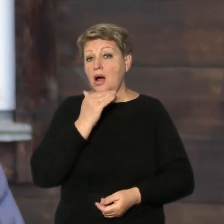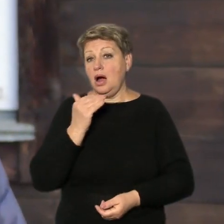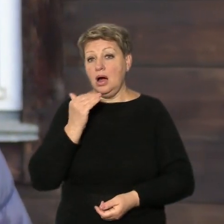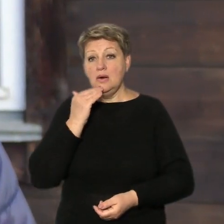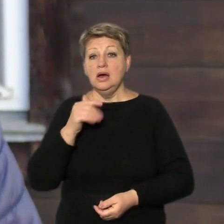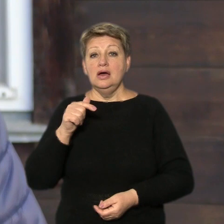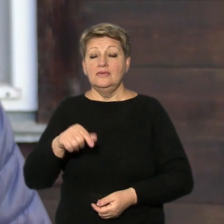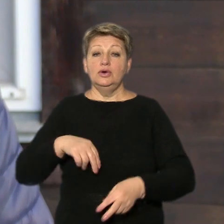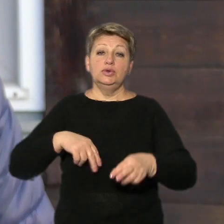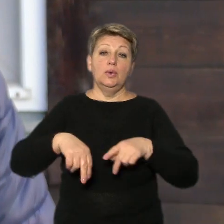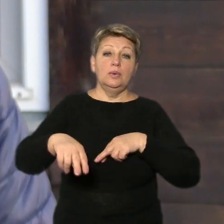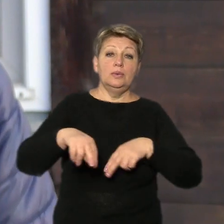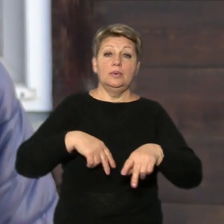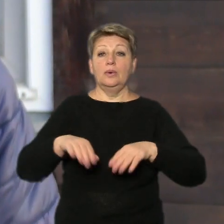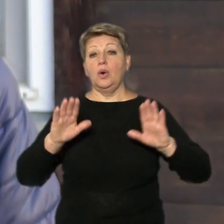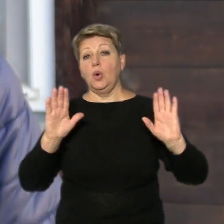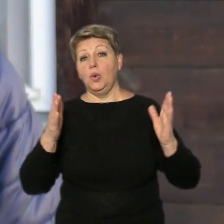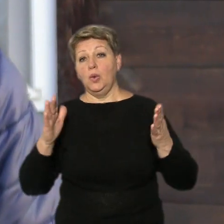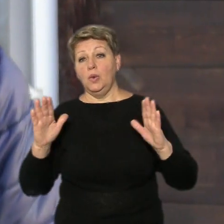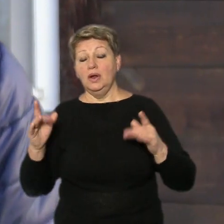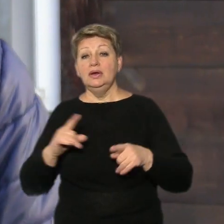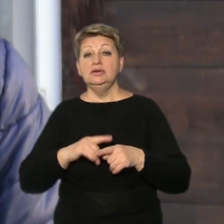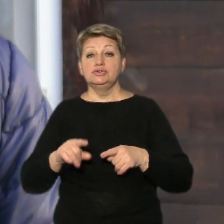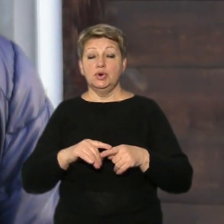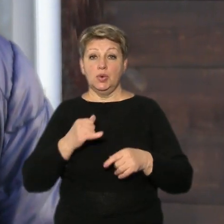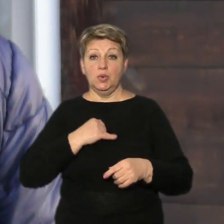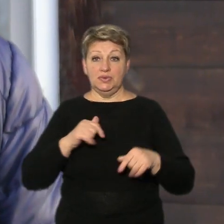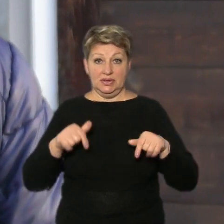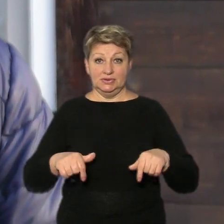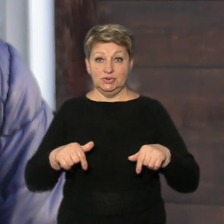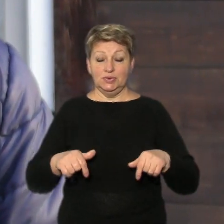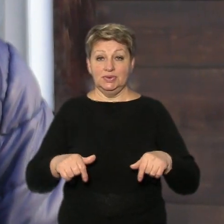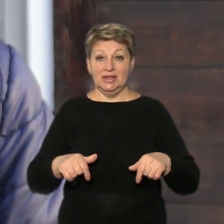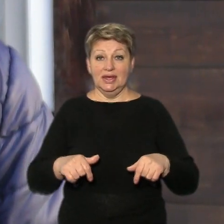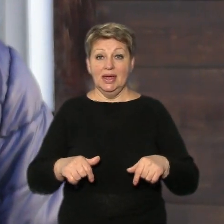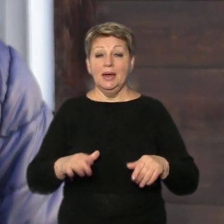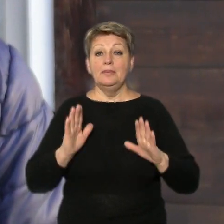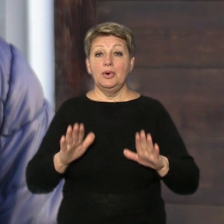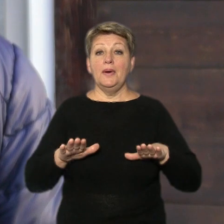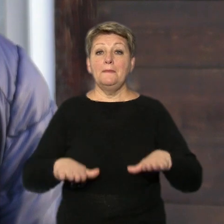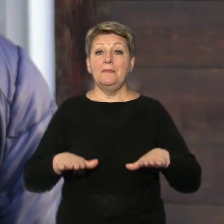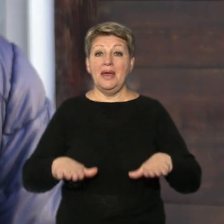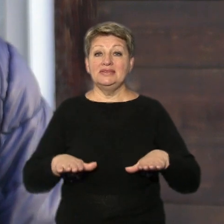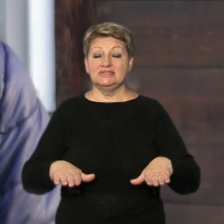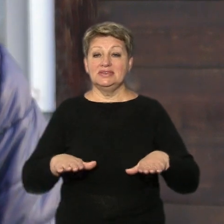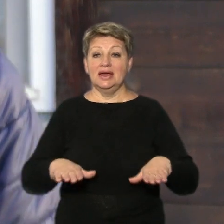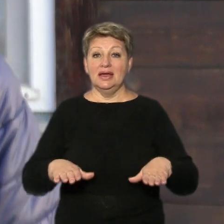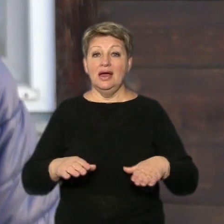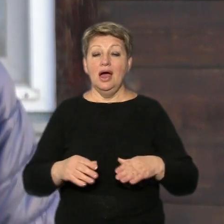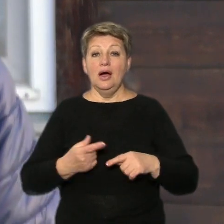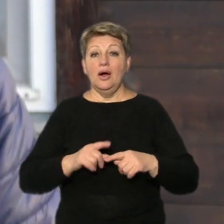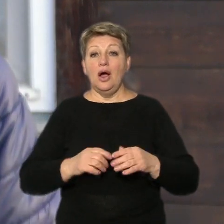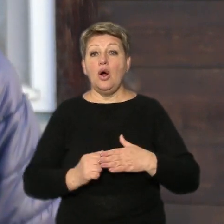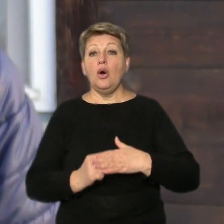вдоль берега зараз гуляють. Скоро у нас тут достопримічательність з'явиться, опора моста